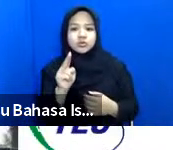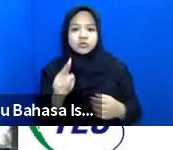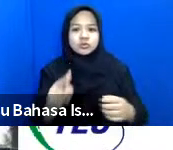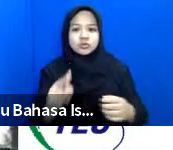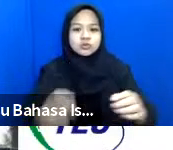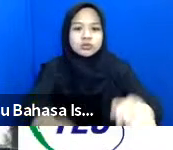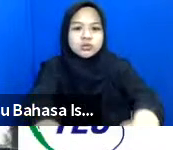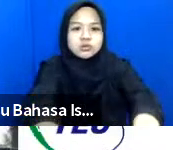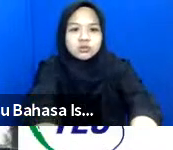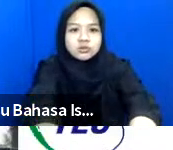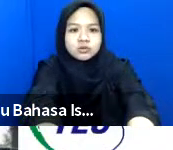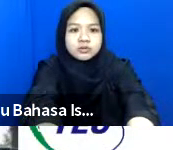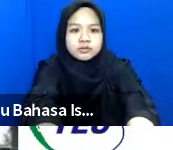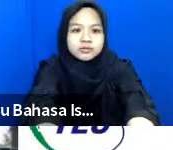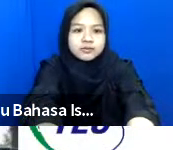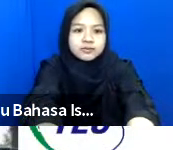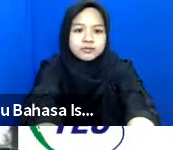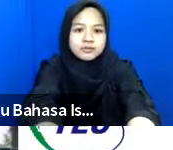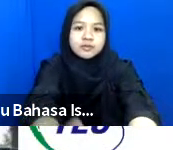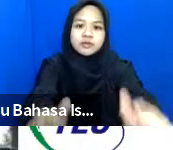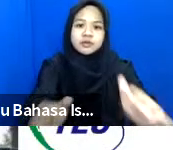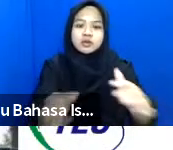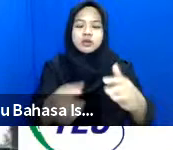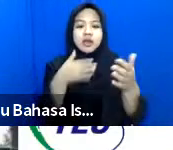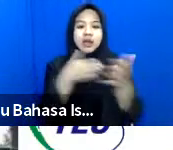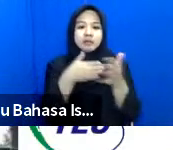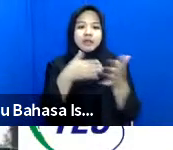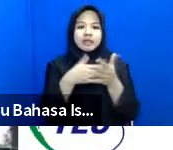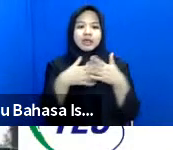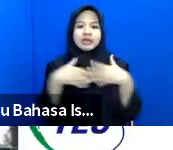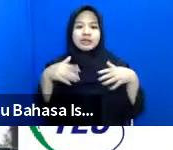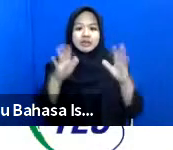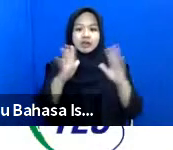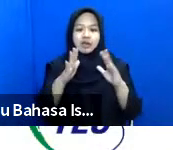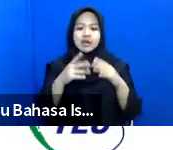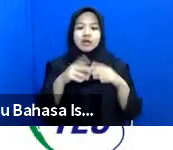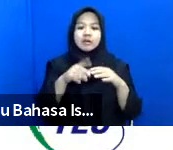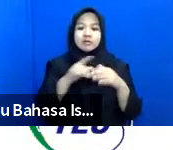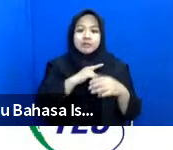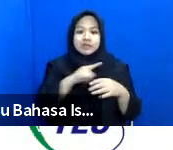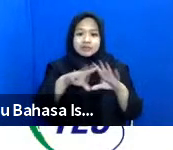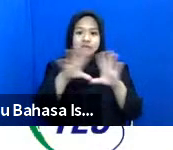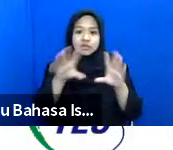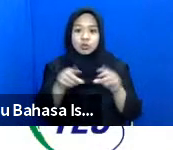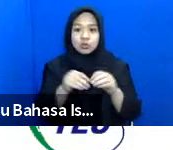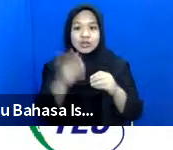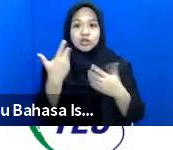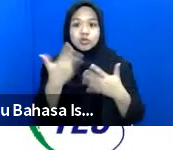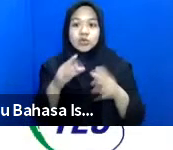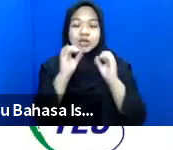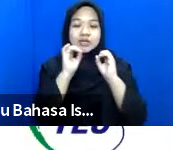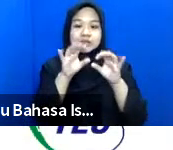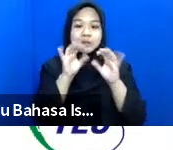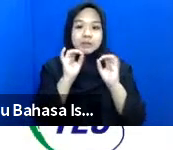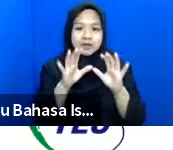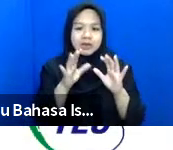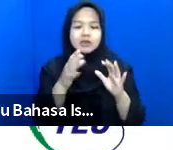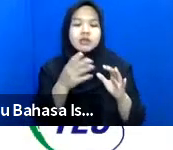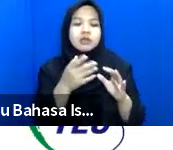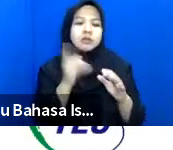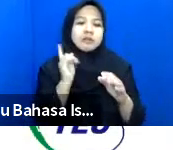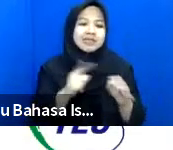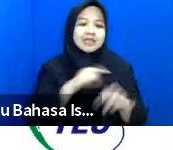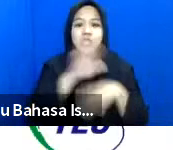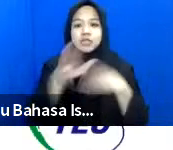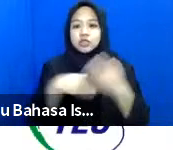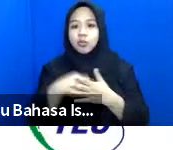dan menghilangkan hambatan jadi prinsip ini kursi sekilas saja tadi sudah disampaikan pastikan semua